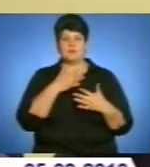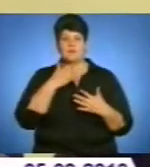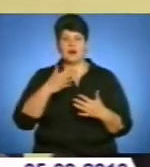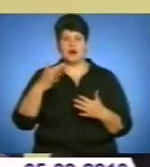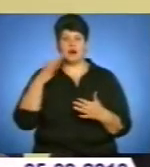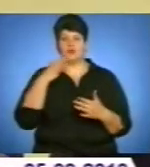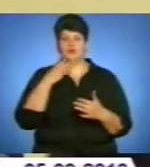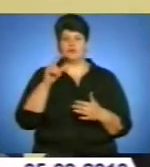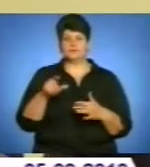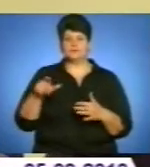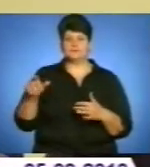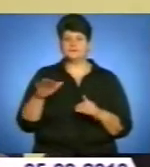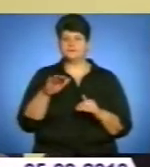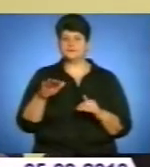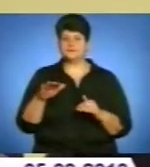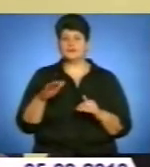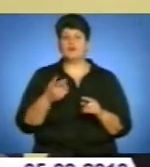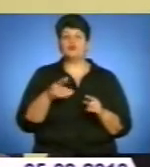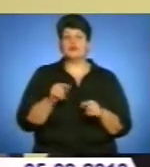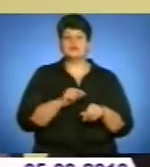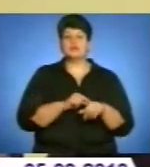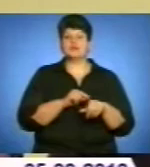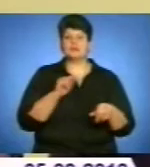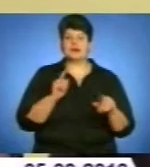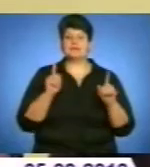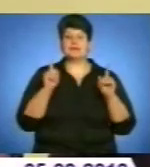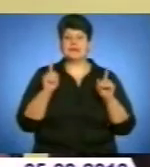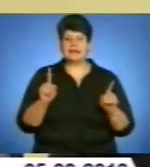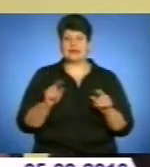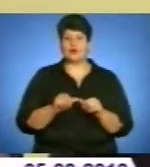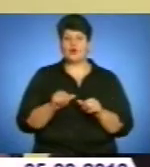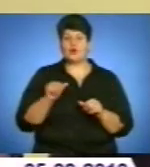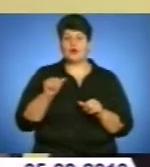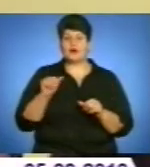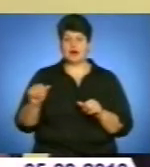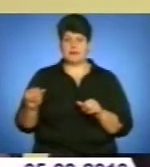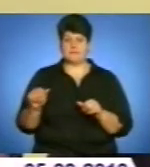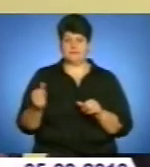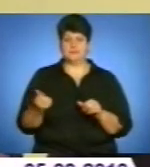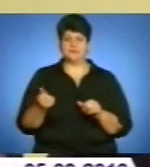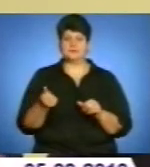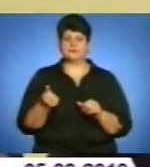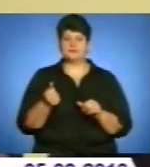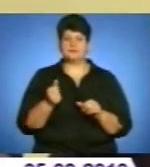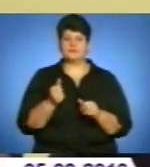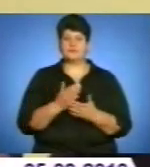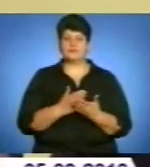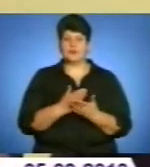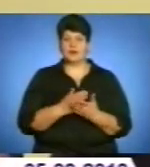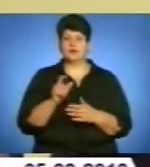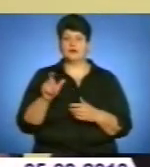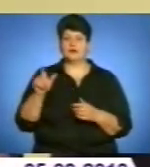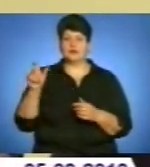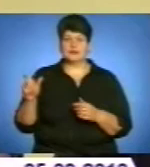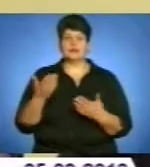верст населення. Воно чіпатиме кількі окремі операції громадян,